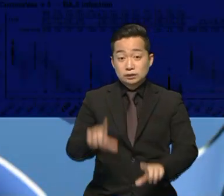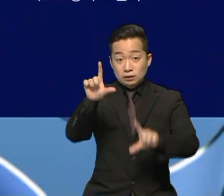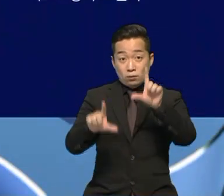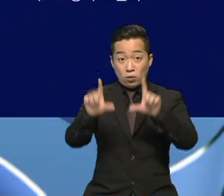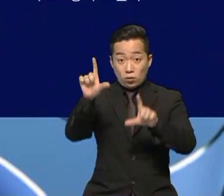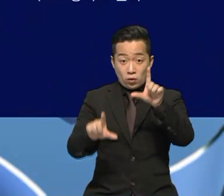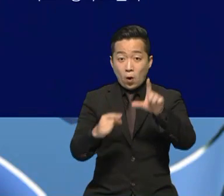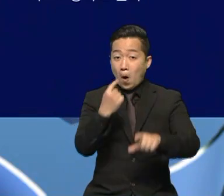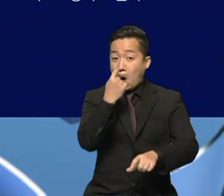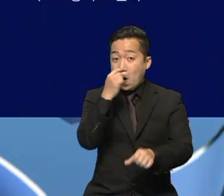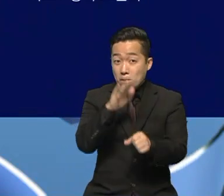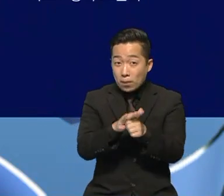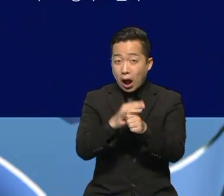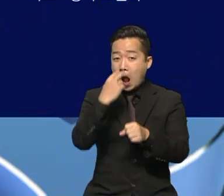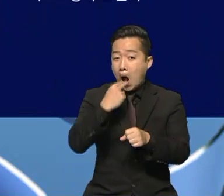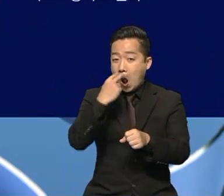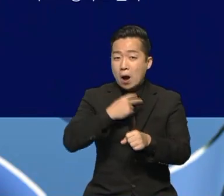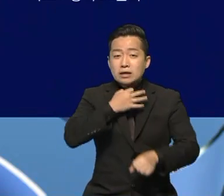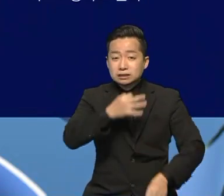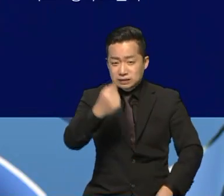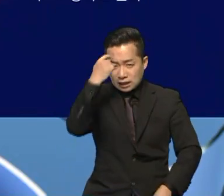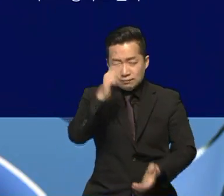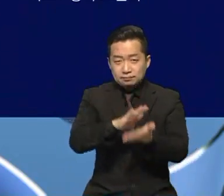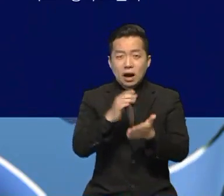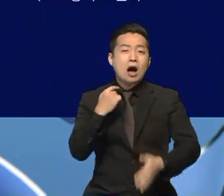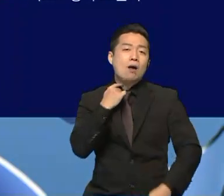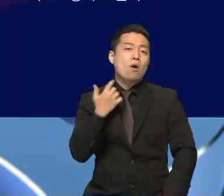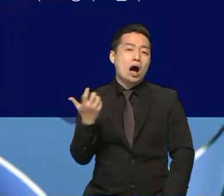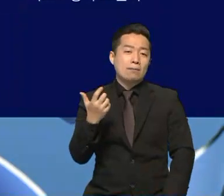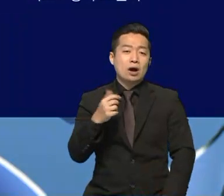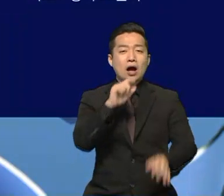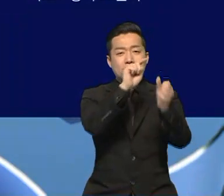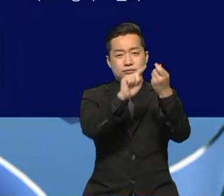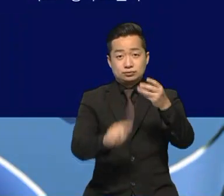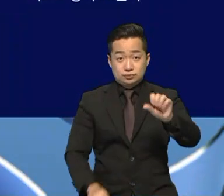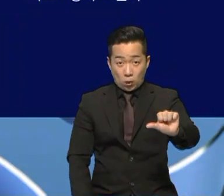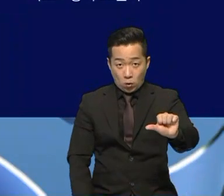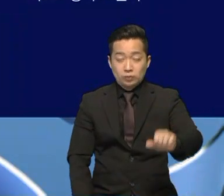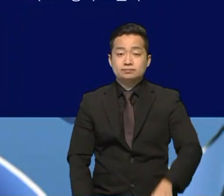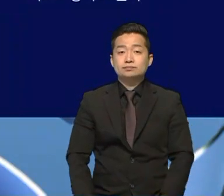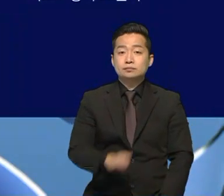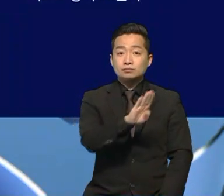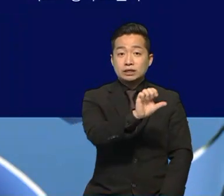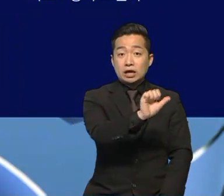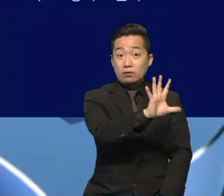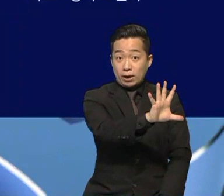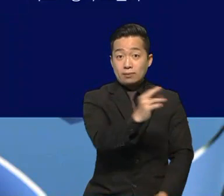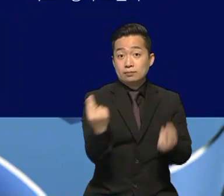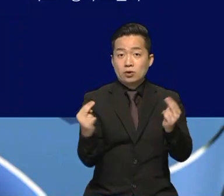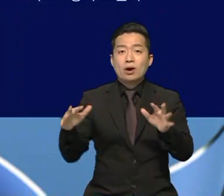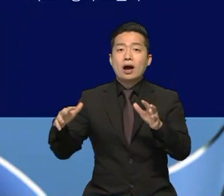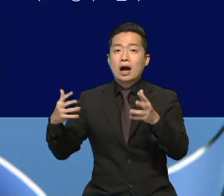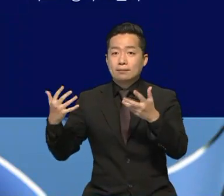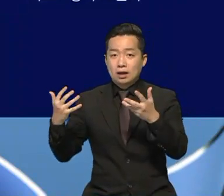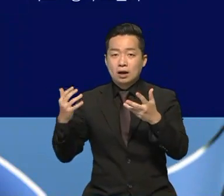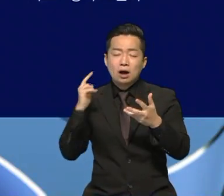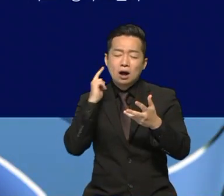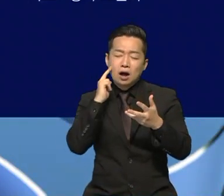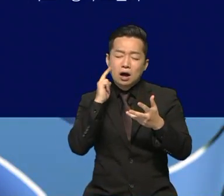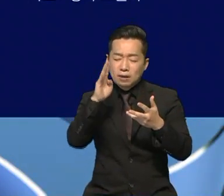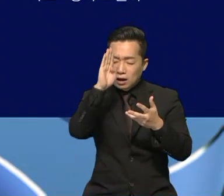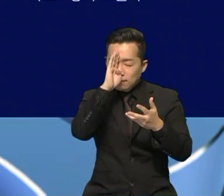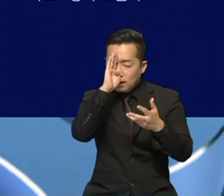코막힘, 콧물, 기침, 열, 목 아픔 순서로 많은데 BAO보다는 가볍고 치명률도